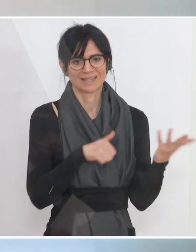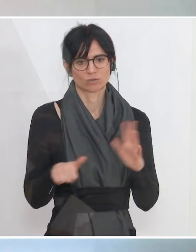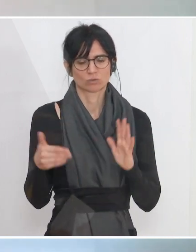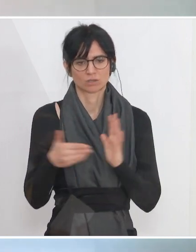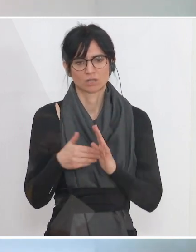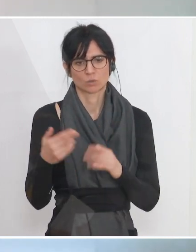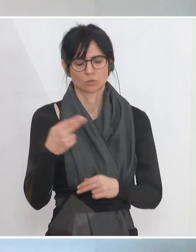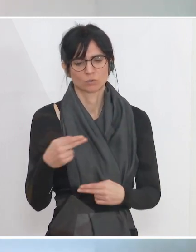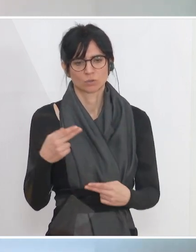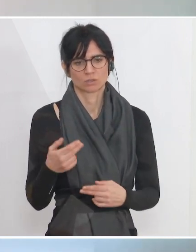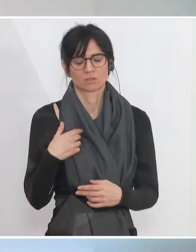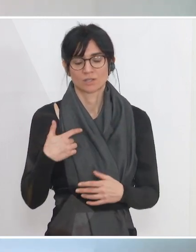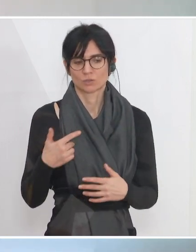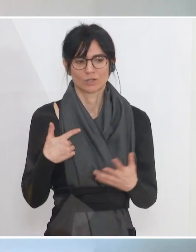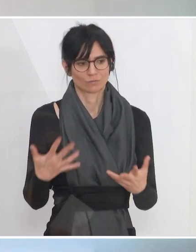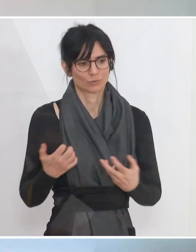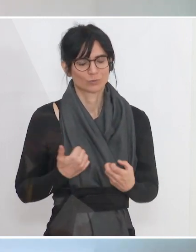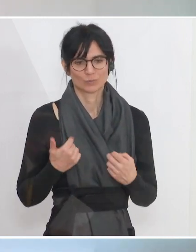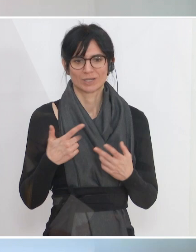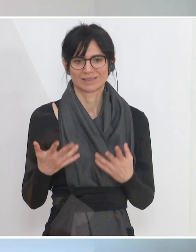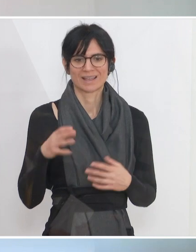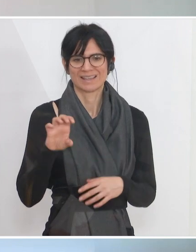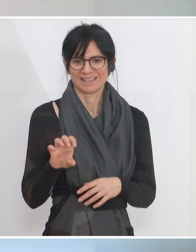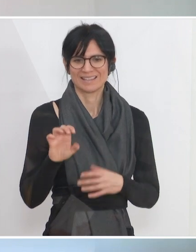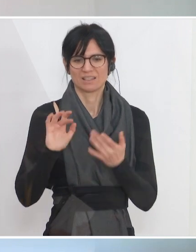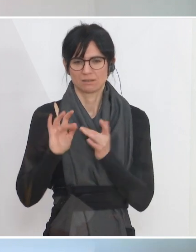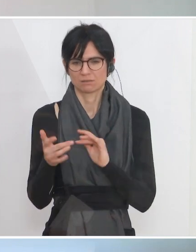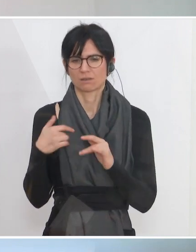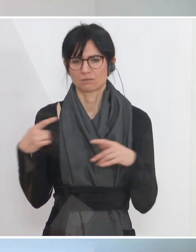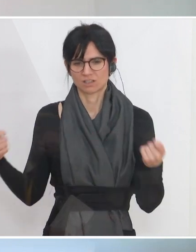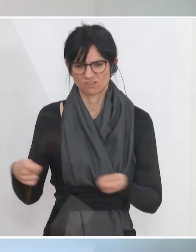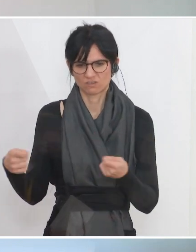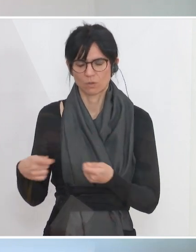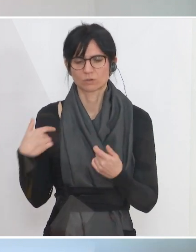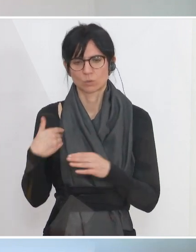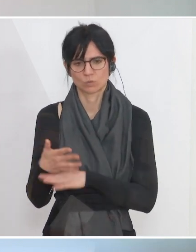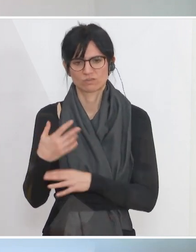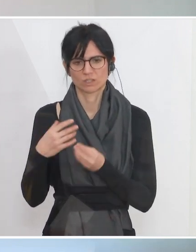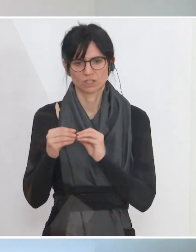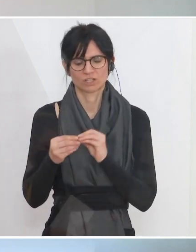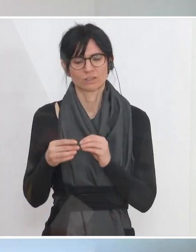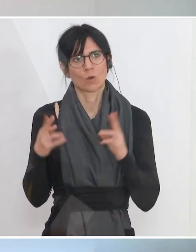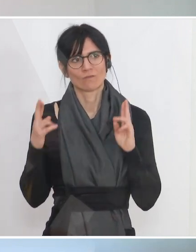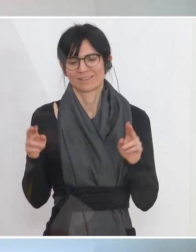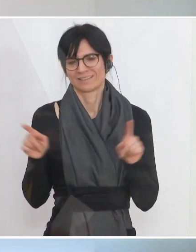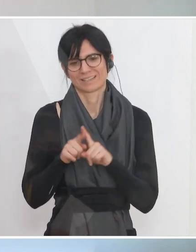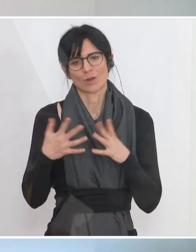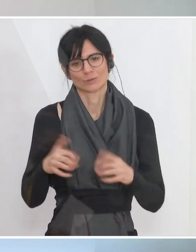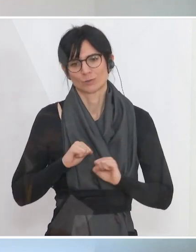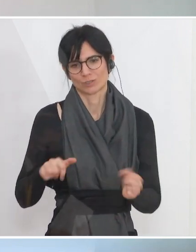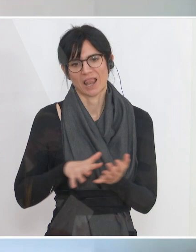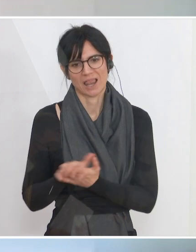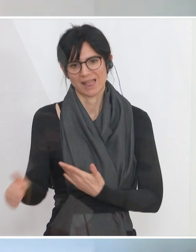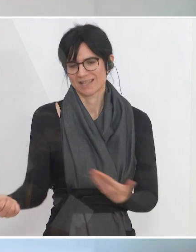.000 Euro. Ich wünsche mir, dass diese E-Commerce-Förderung genauso wie die warmen Semmeln weggeht wie die letzte.